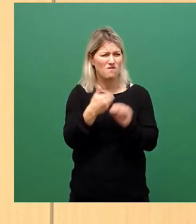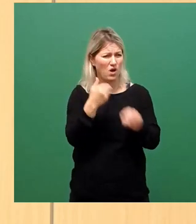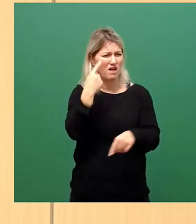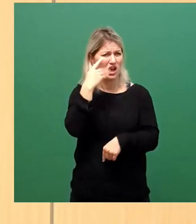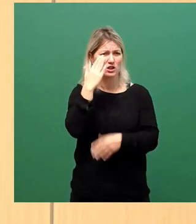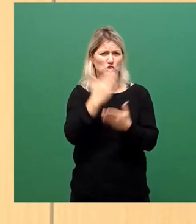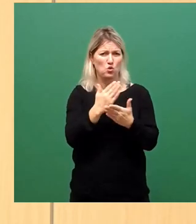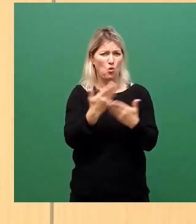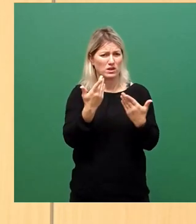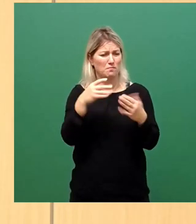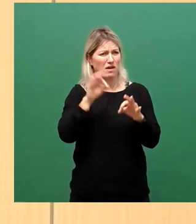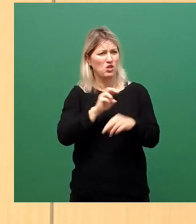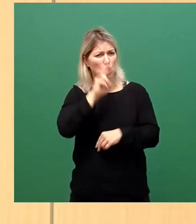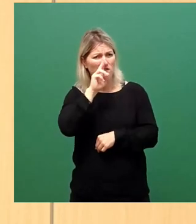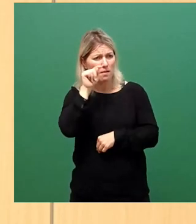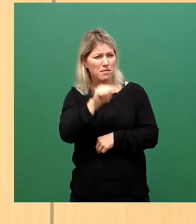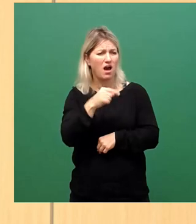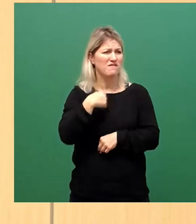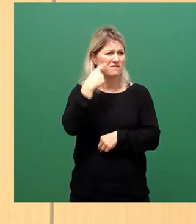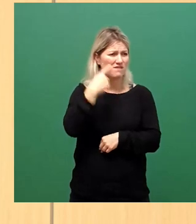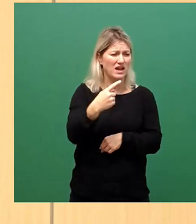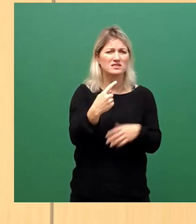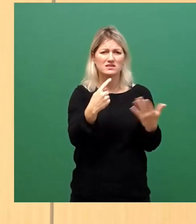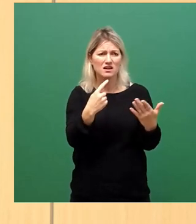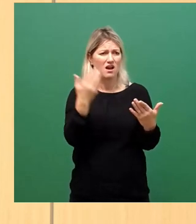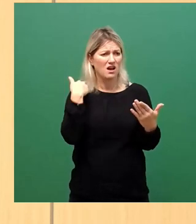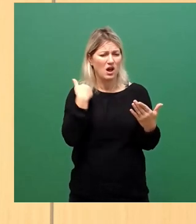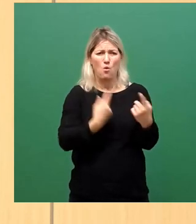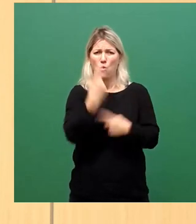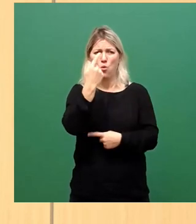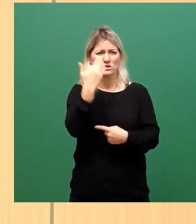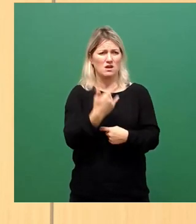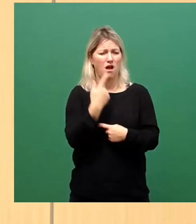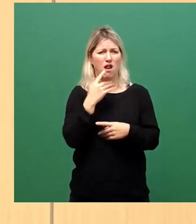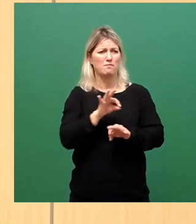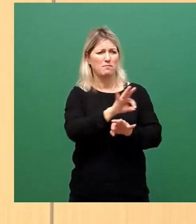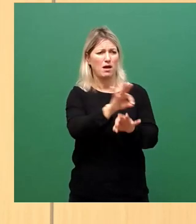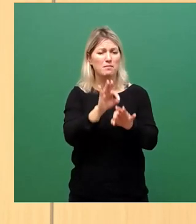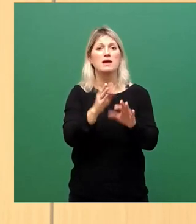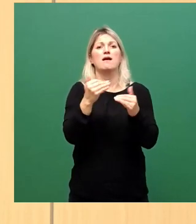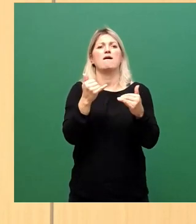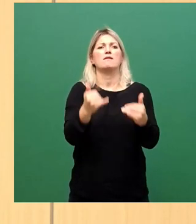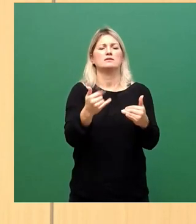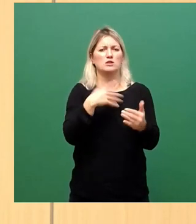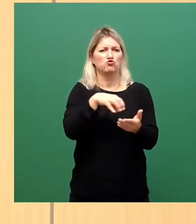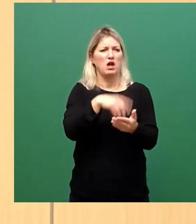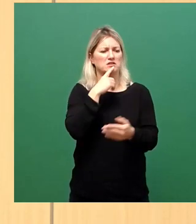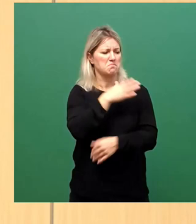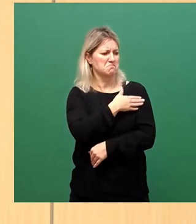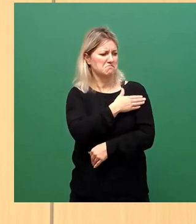an Infektionen kapitulieren musste. Jetzt lobt sich die Stadtverwaltung dafür, dass sie die Vorgabe des Landes von 80 Prozent